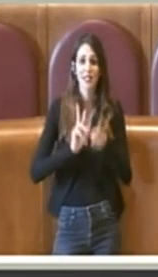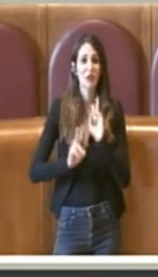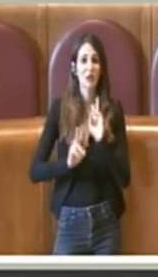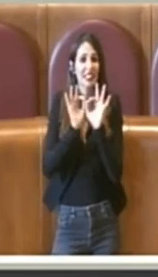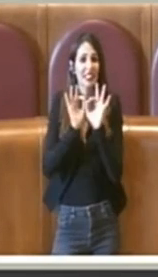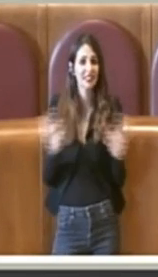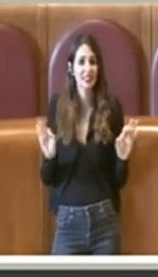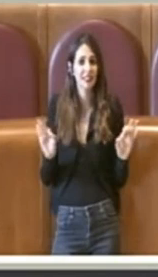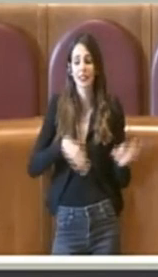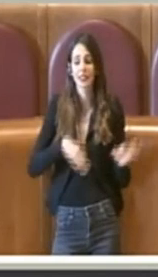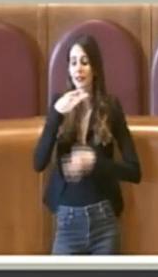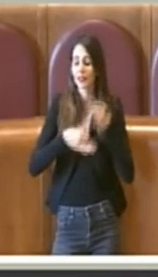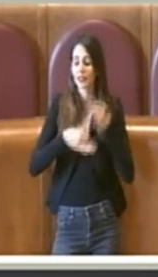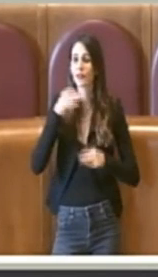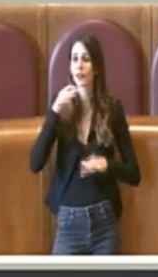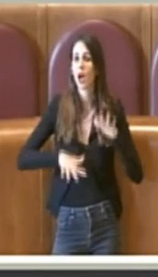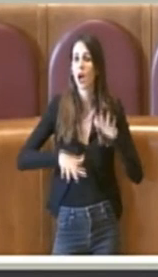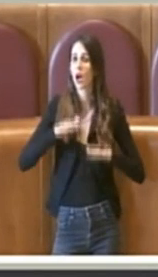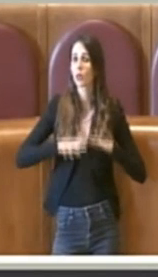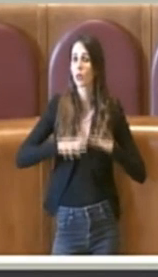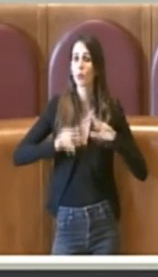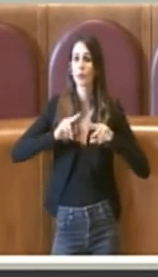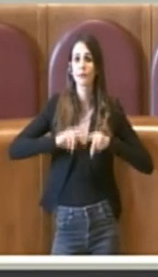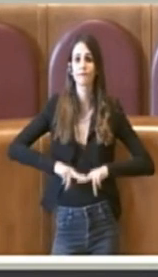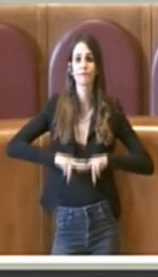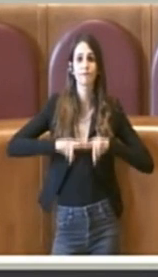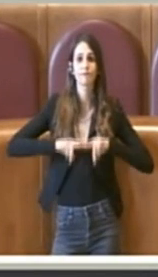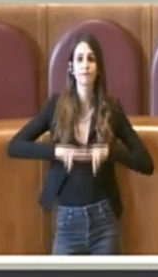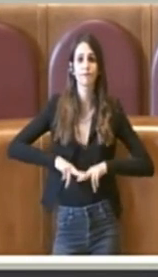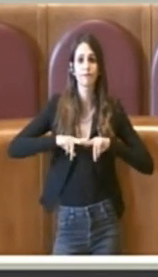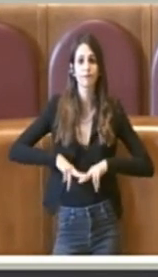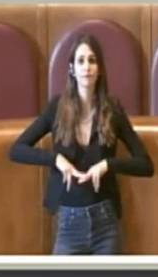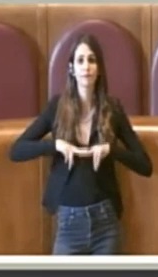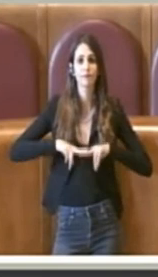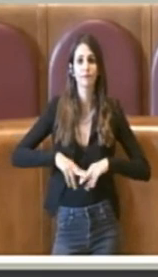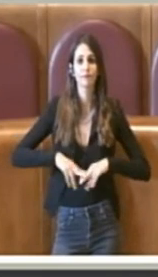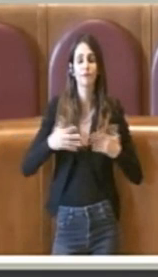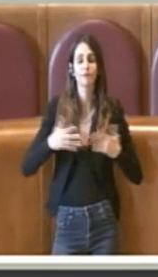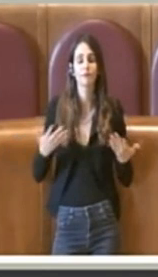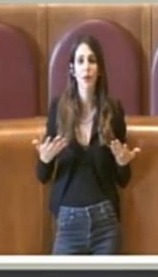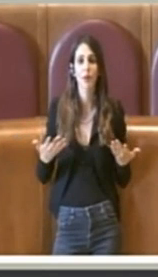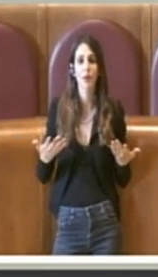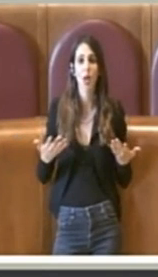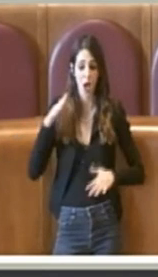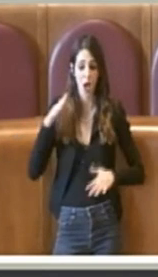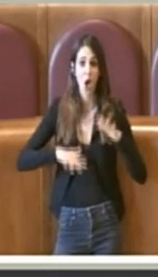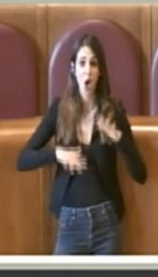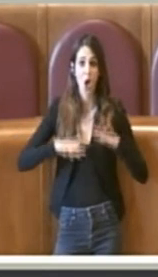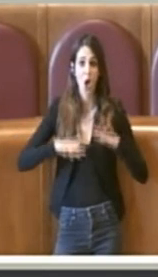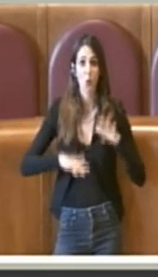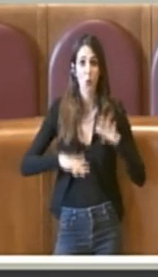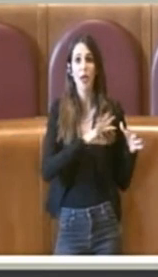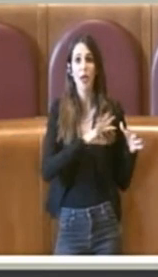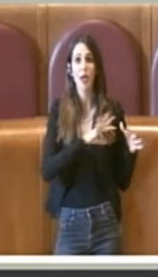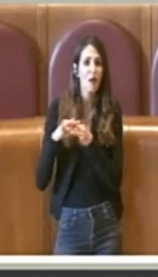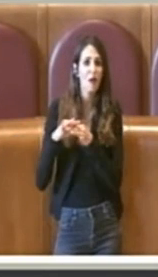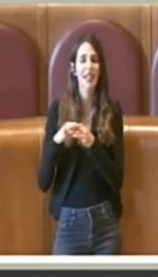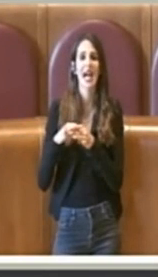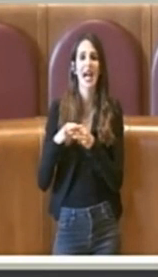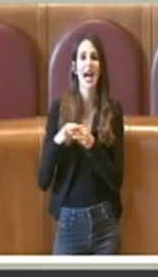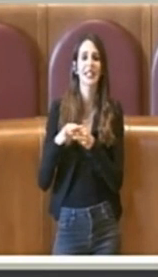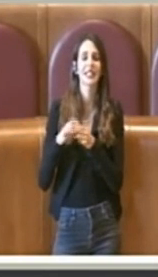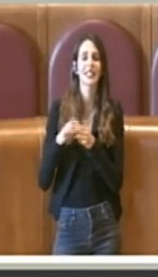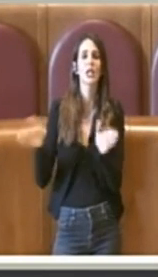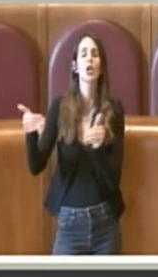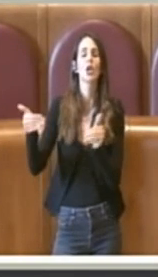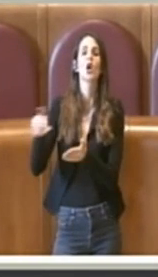dubbi nati proprio dalle lecite opportune dichiarazioni espresse dallo studio